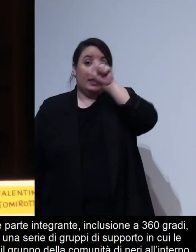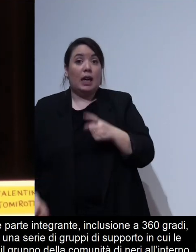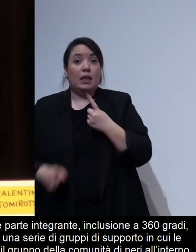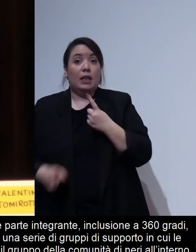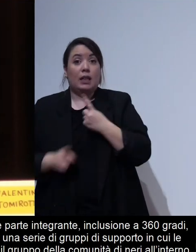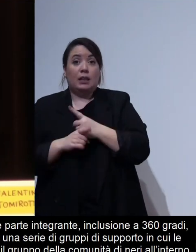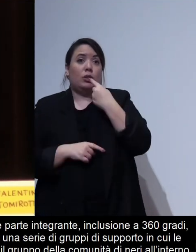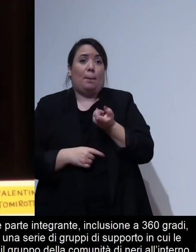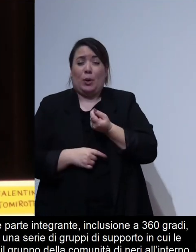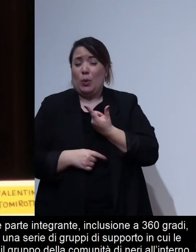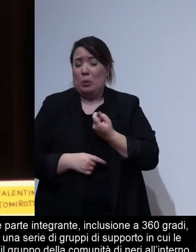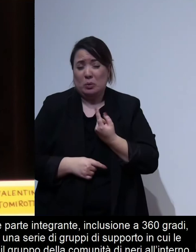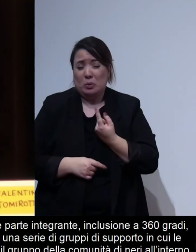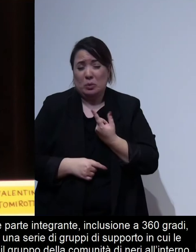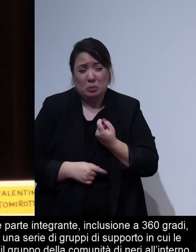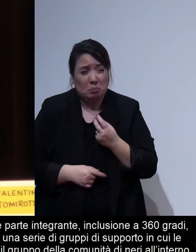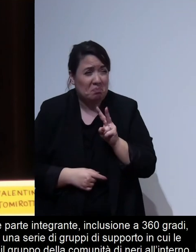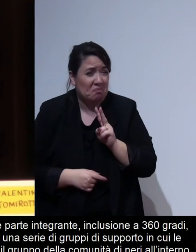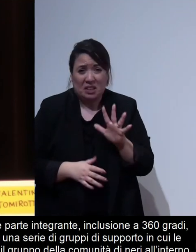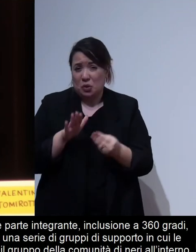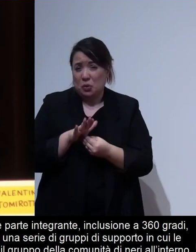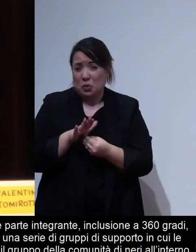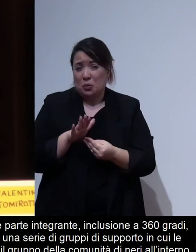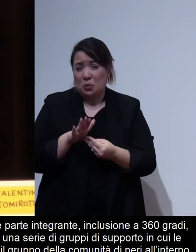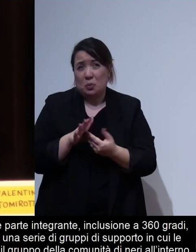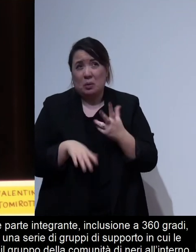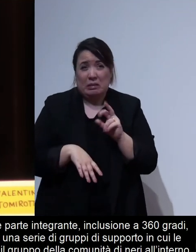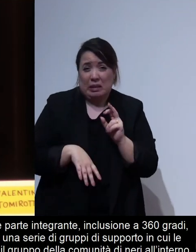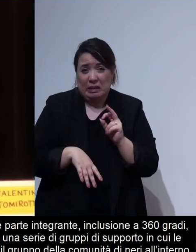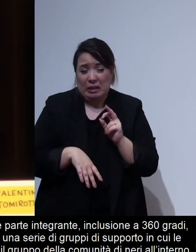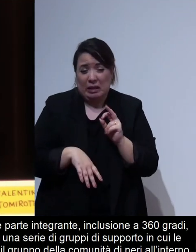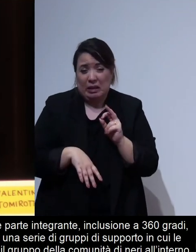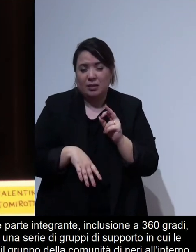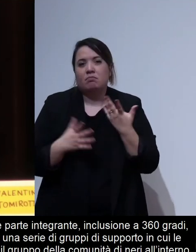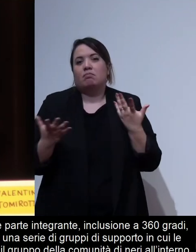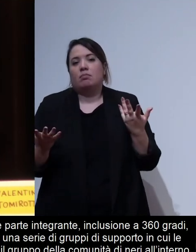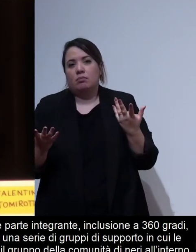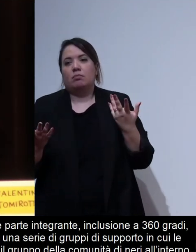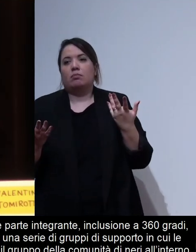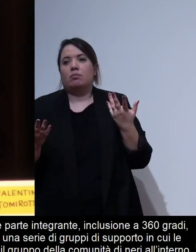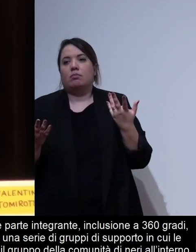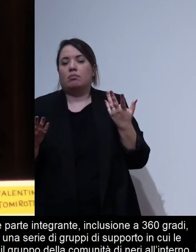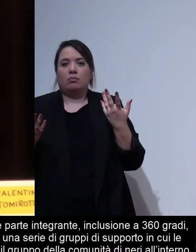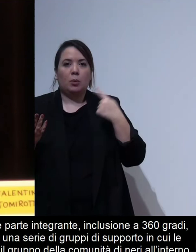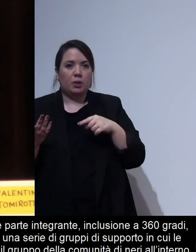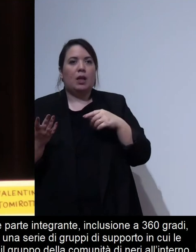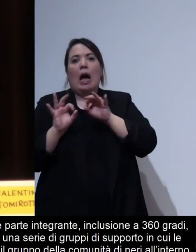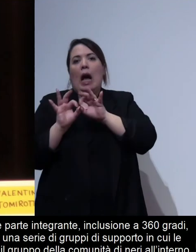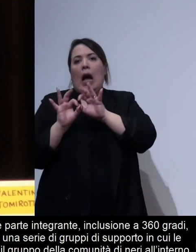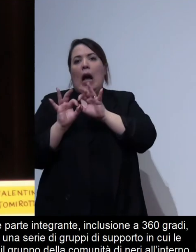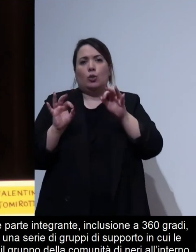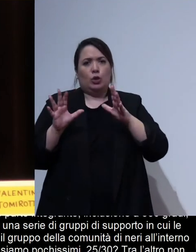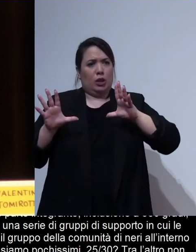pochissimi in Italia saranno 25 30 tra l'altro non veniamo neanche tutti in ufficio perché ormai